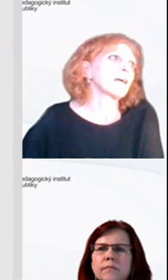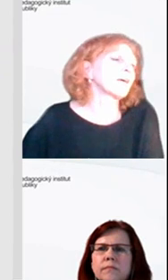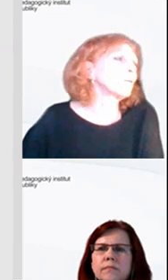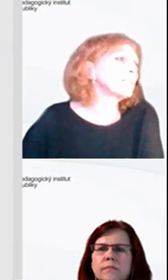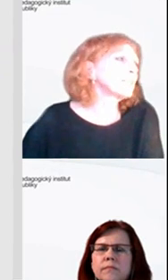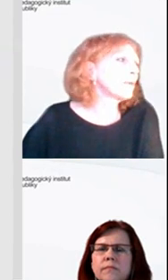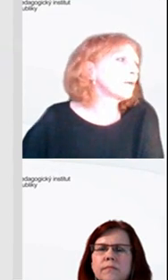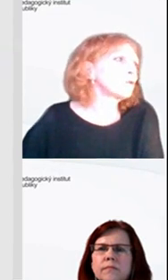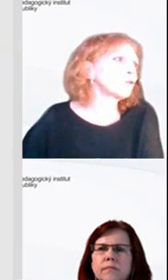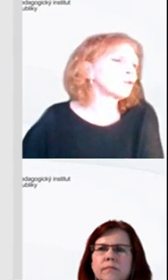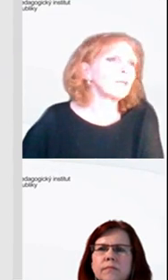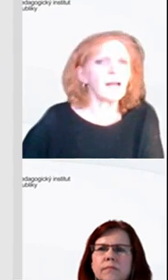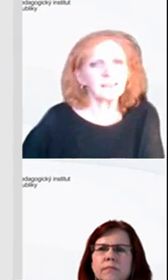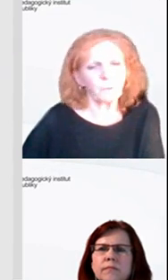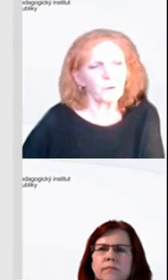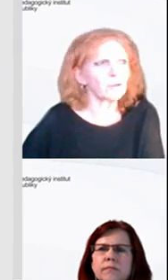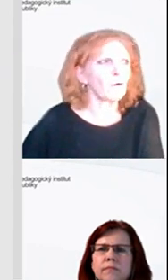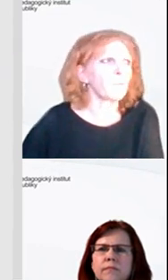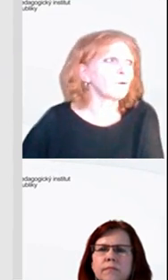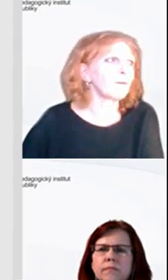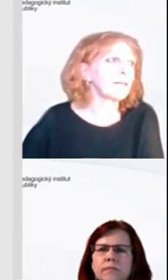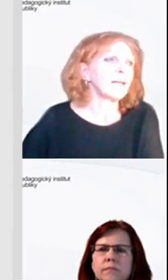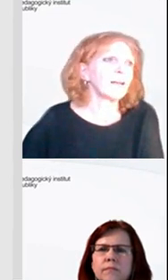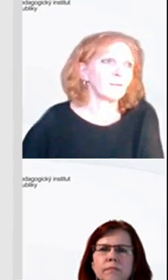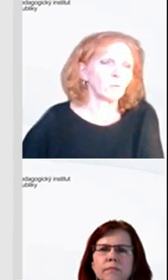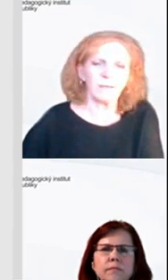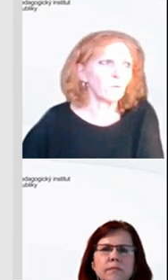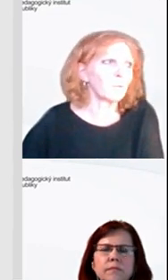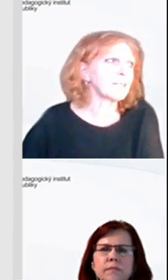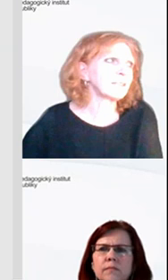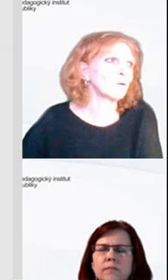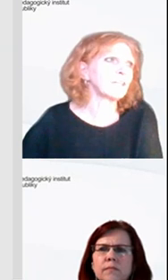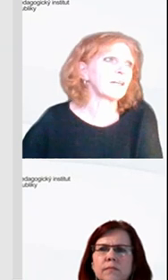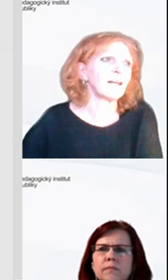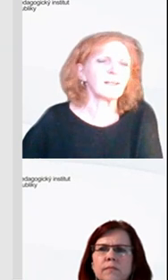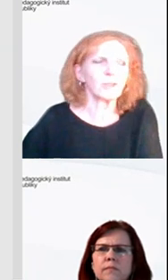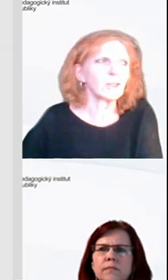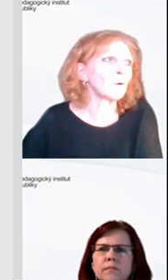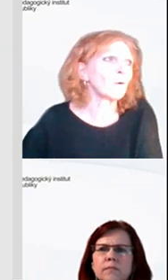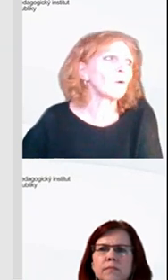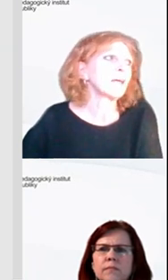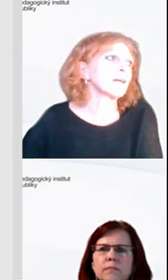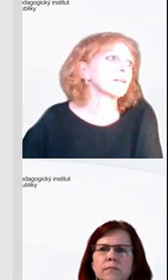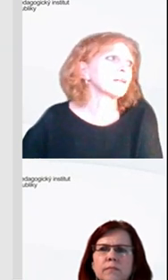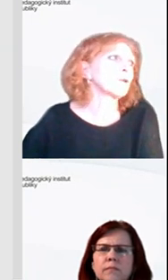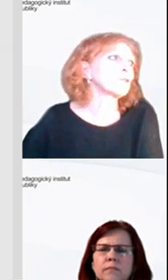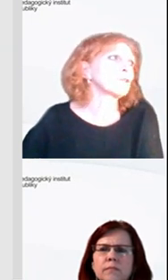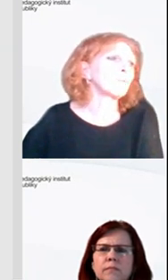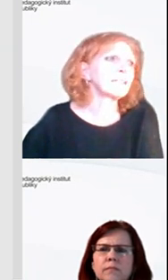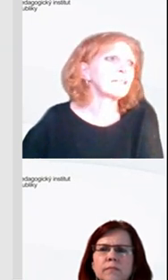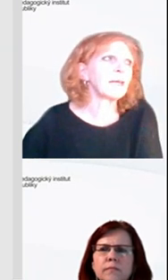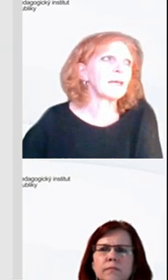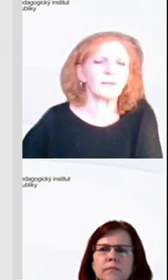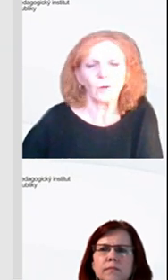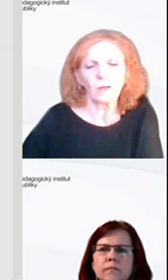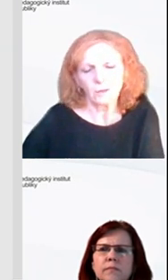My jsme už stokrát společně opakovali tuhle informaci, kterou si tady ale ještě jednou společně